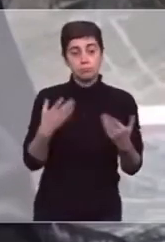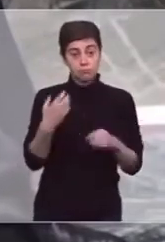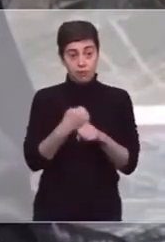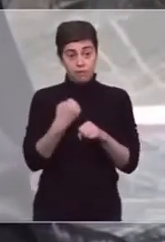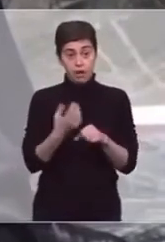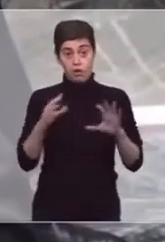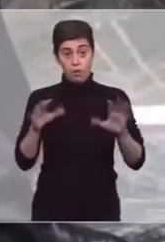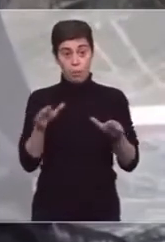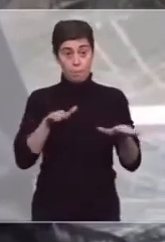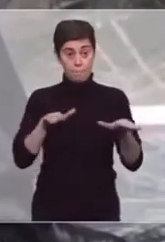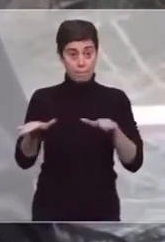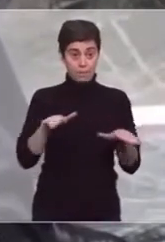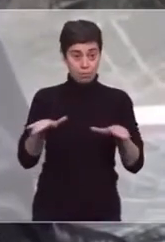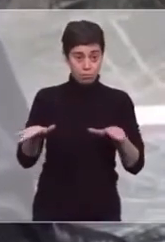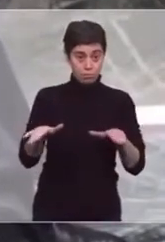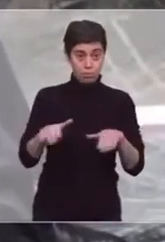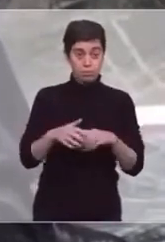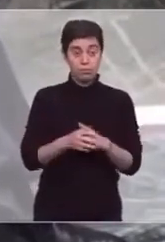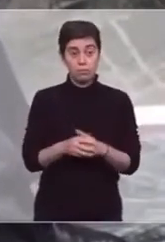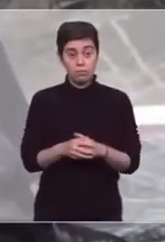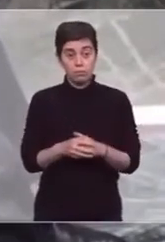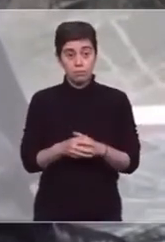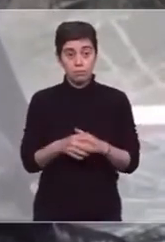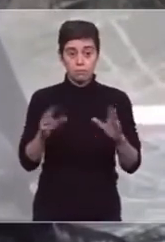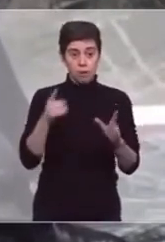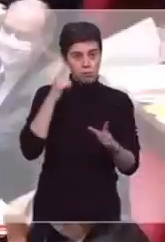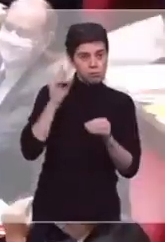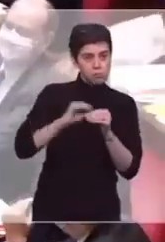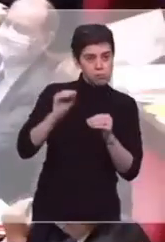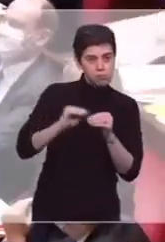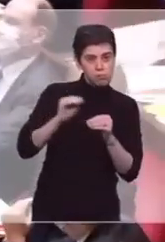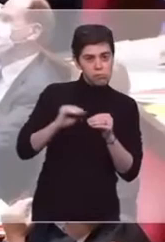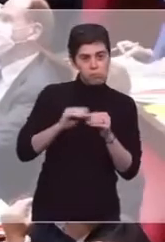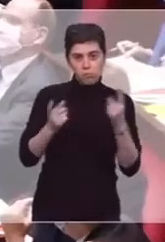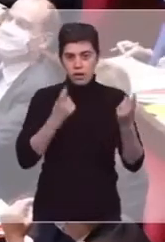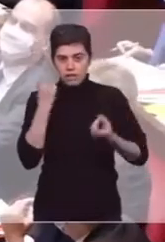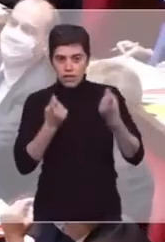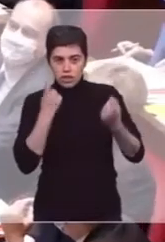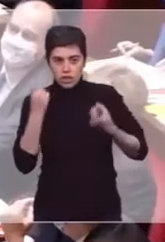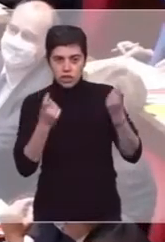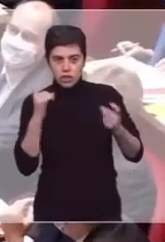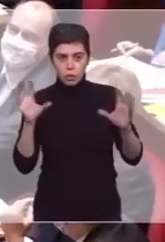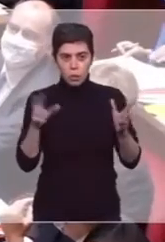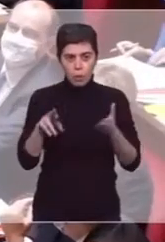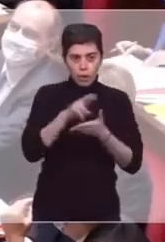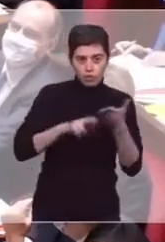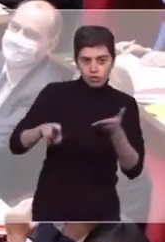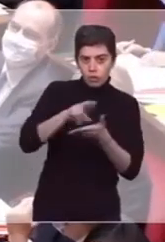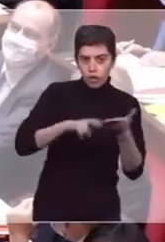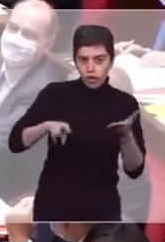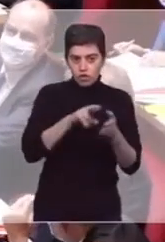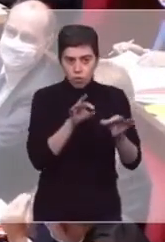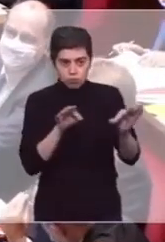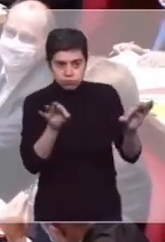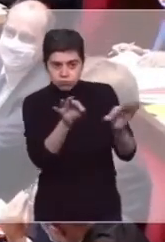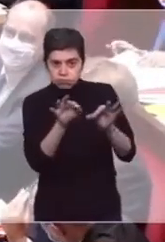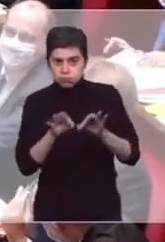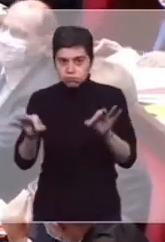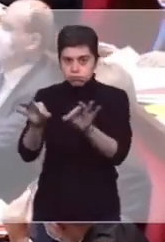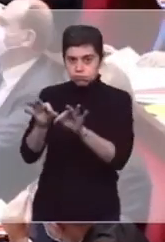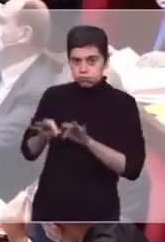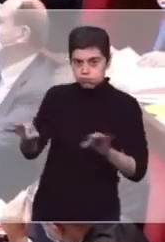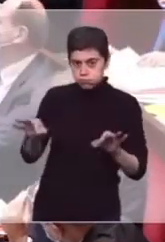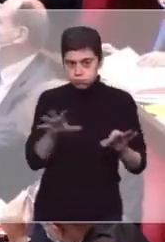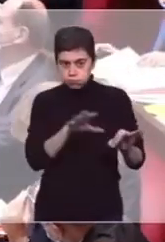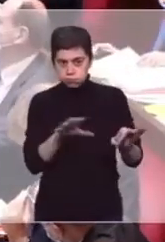contexte de questionnement autour des périmètres régionaux, issus de la loi de